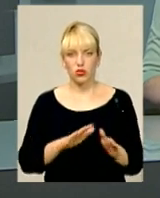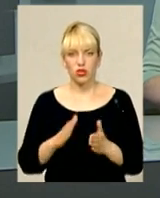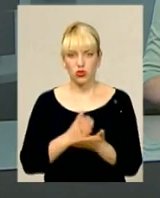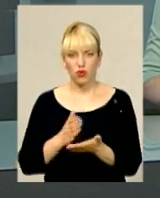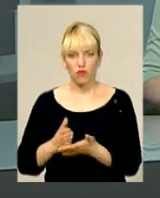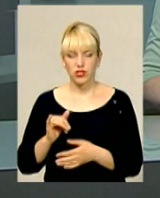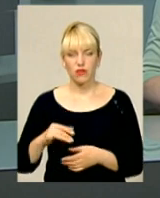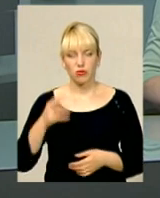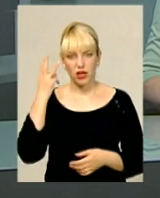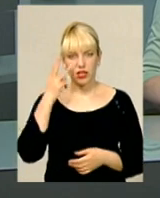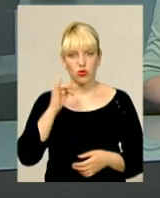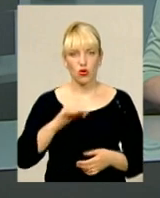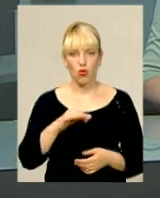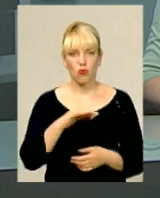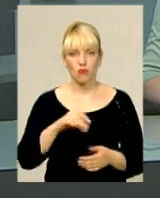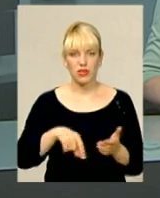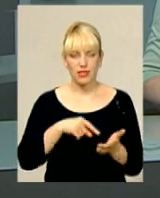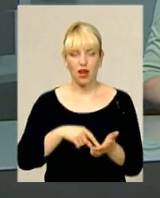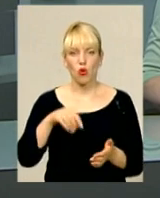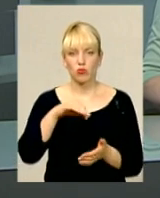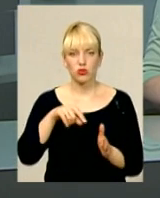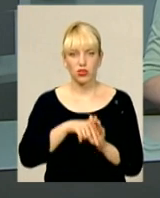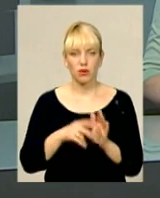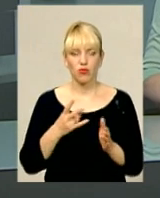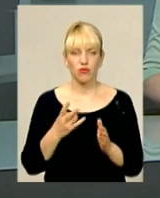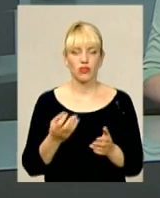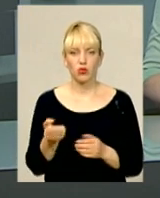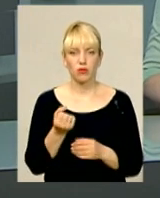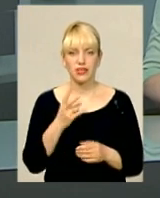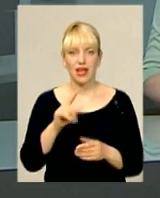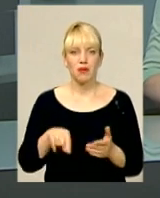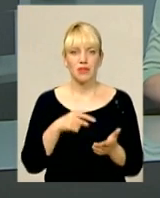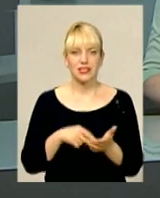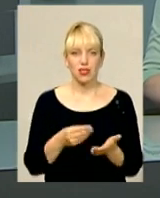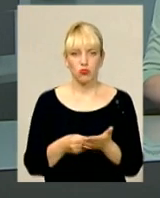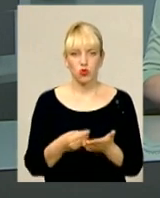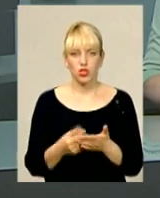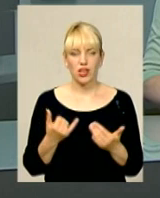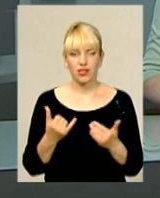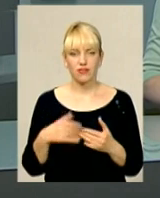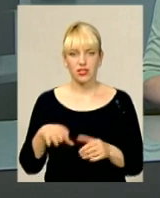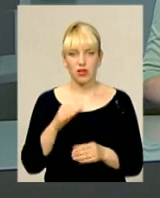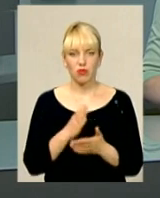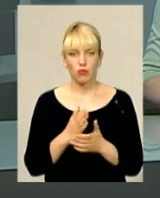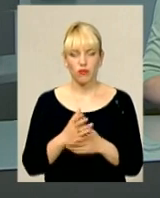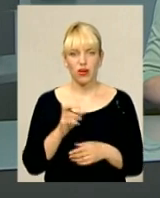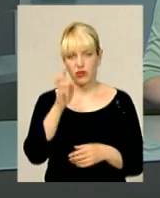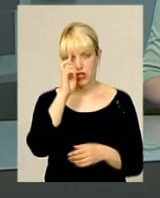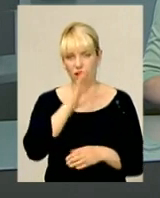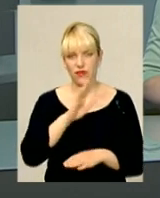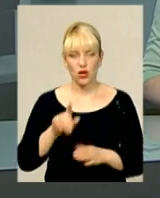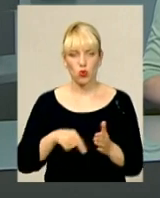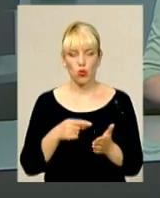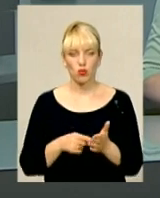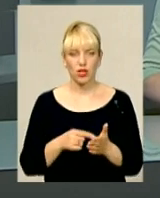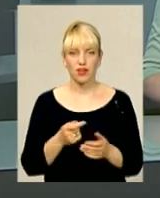обласного значення мають утримуватися за рахунок міських бюджетів. І це при тому, що всі ліцеї досі перебувають у державній, а не в комунальній